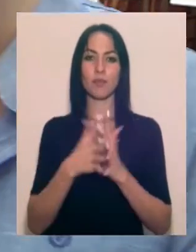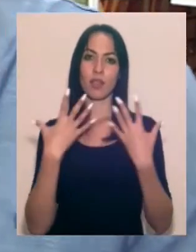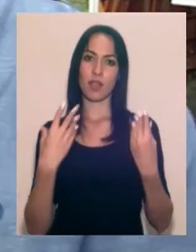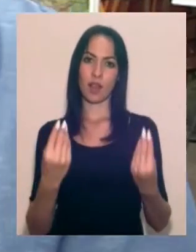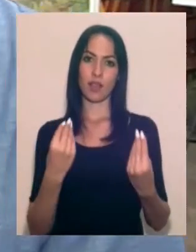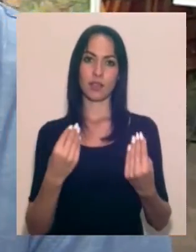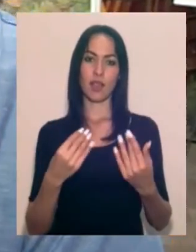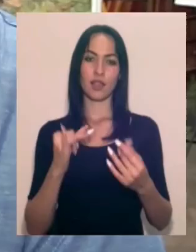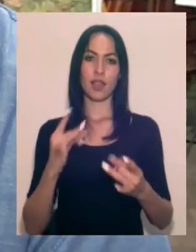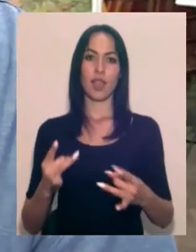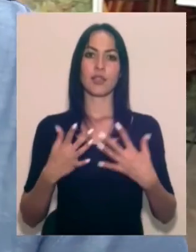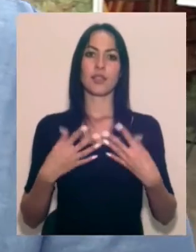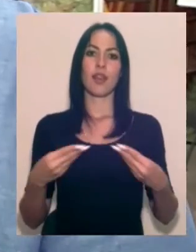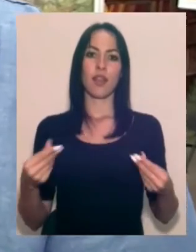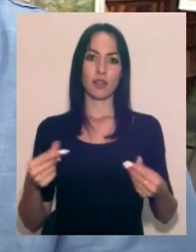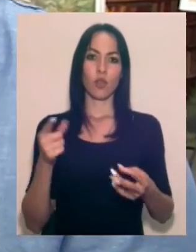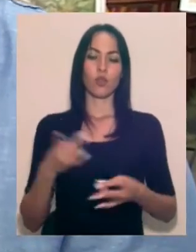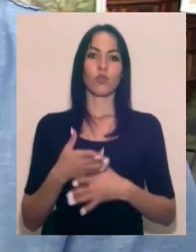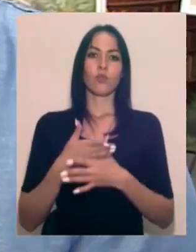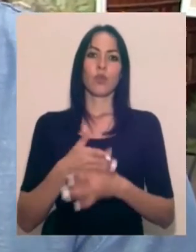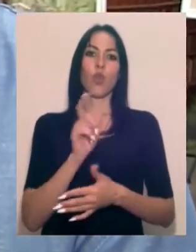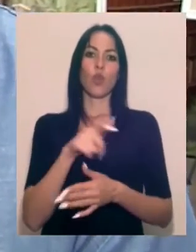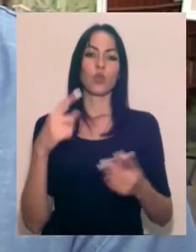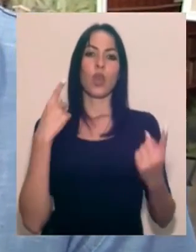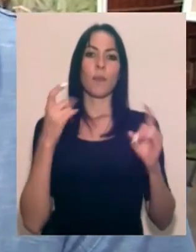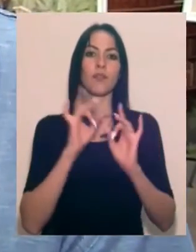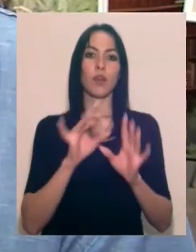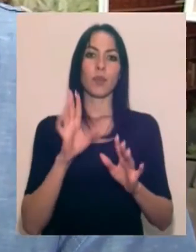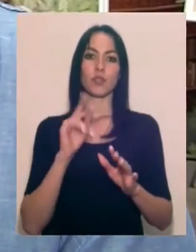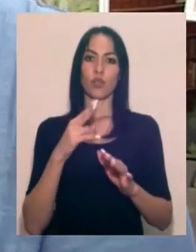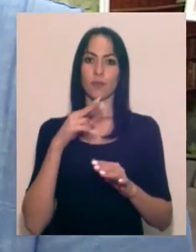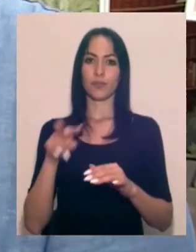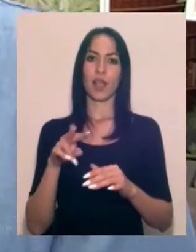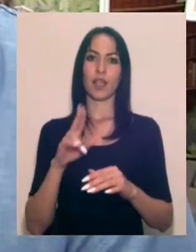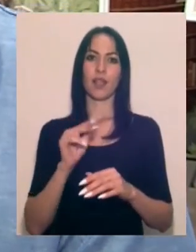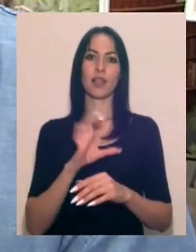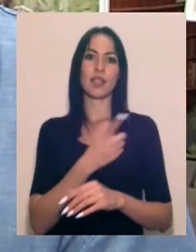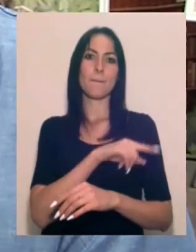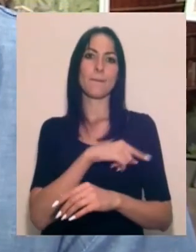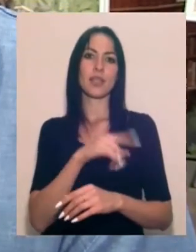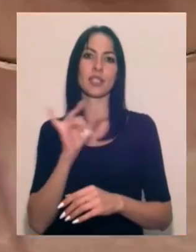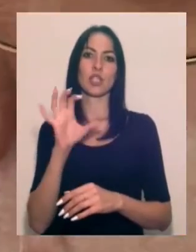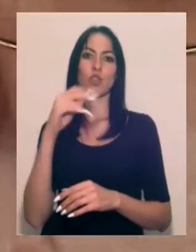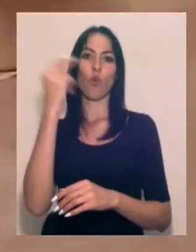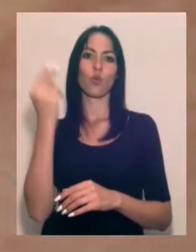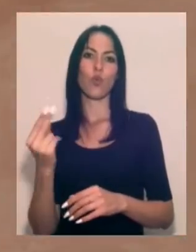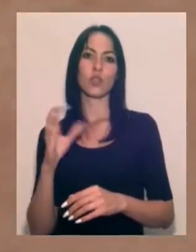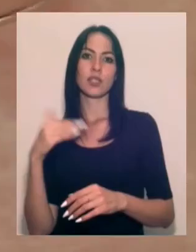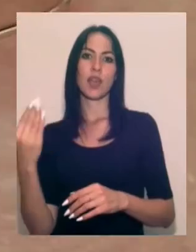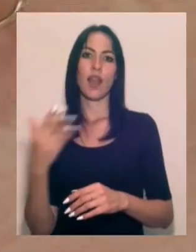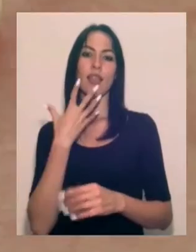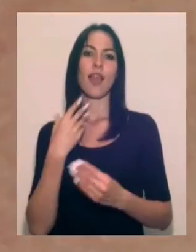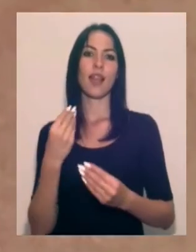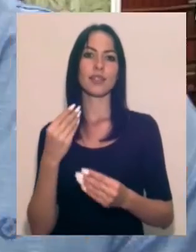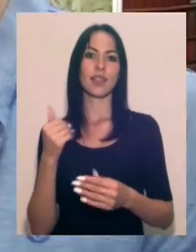стресу. Він должен помочь людям информационно з точки зрення медицины і художньо з точки зрення красоты. Отсутствие